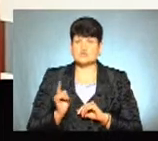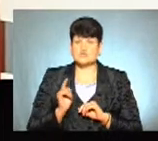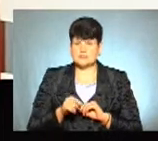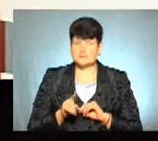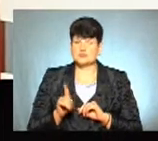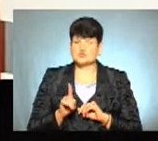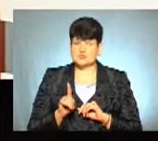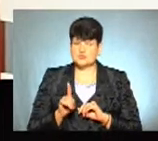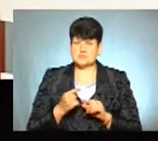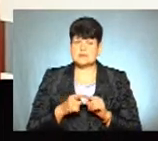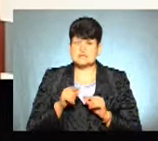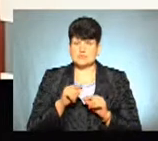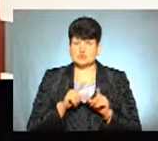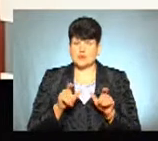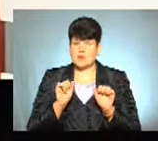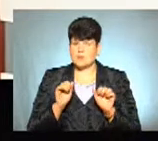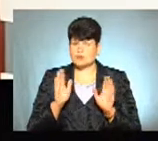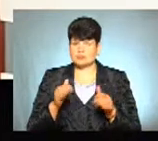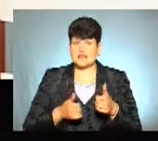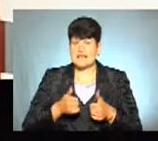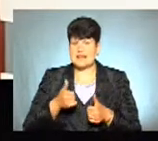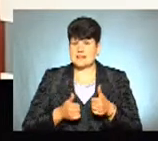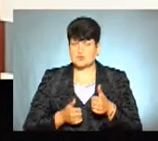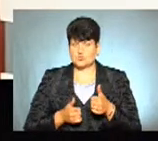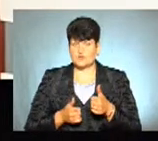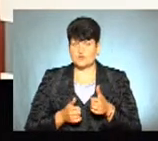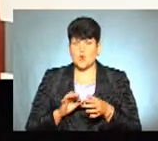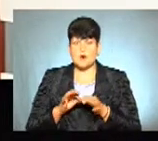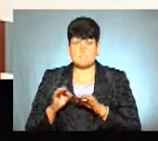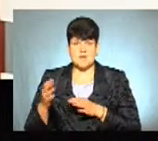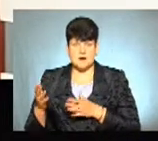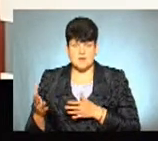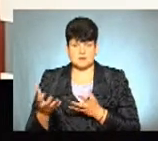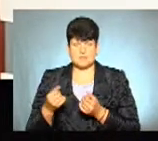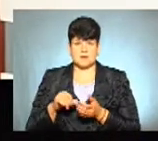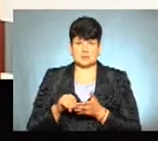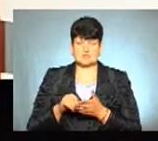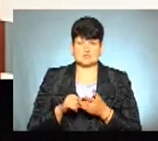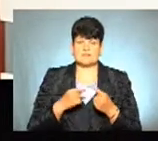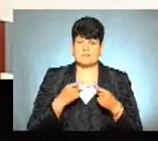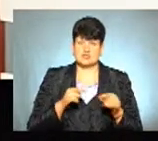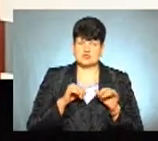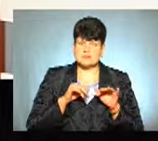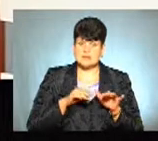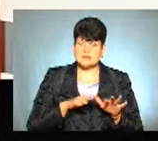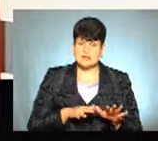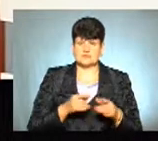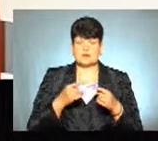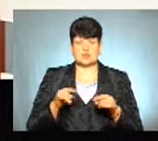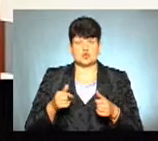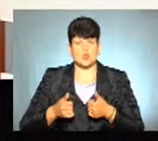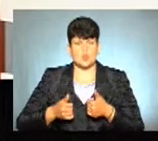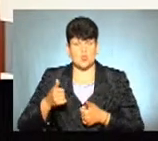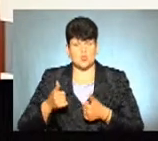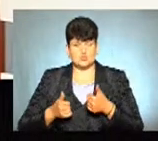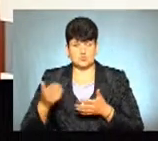що ця школа може бути рейтинговою, олімпіадах брати участь, в інших заходах, в інших конкурсах,